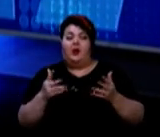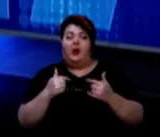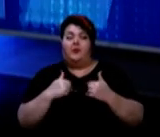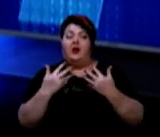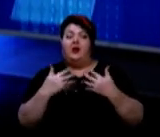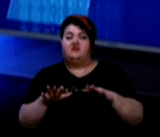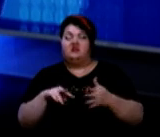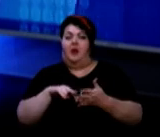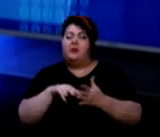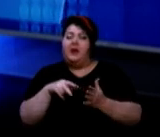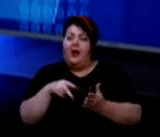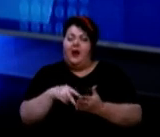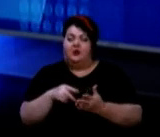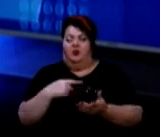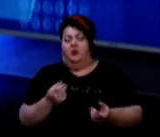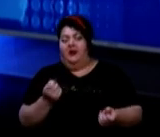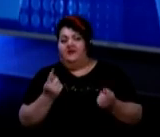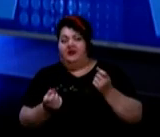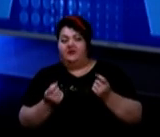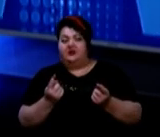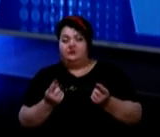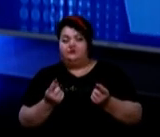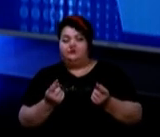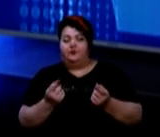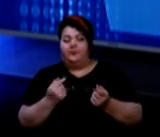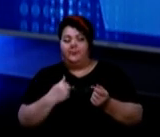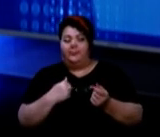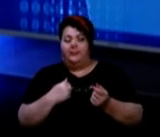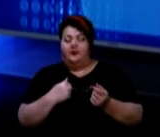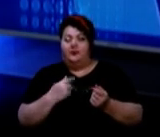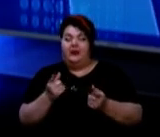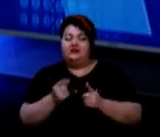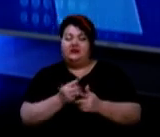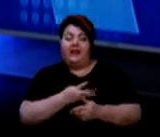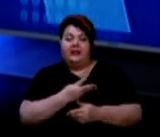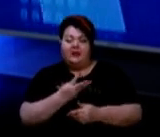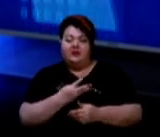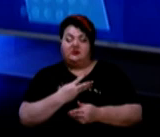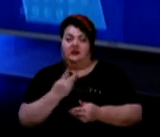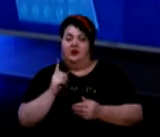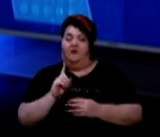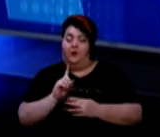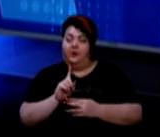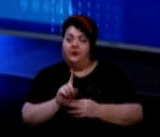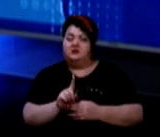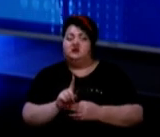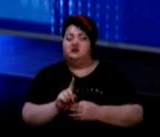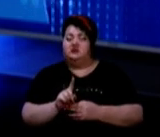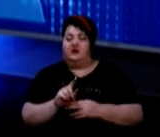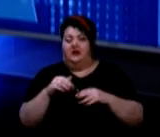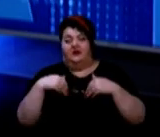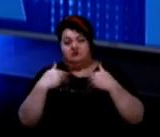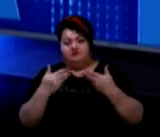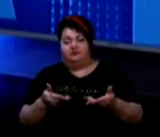підходили планово, ми виявили, ну, підійшли з ініціативою до тестування на імуноферментний аналіз, так,